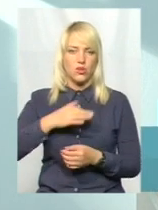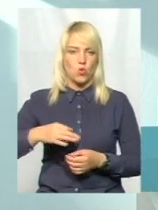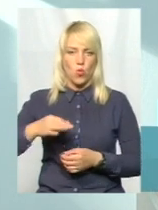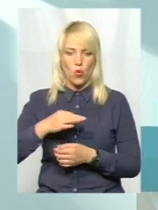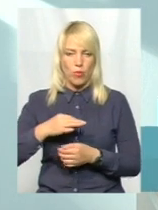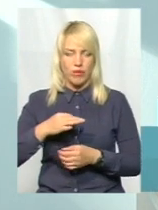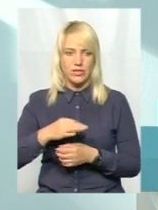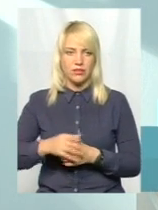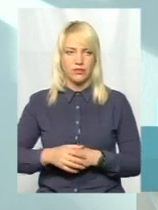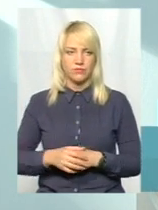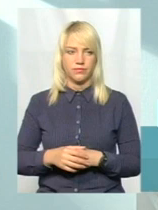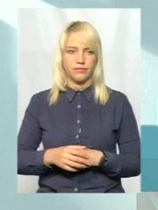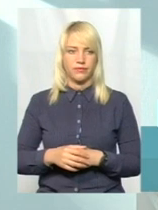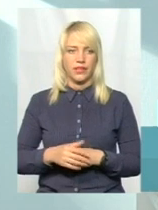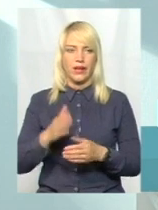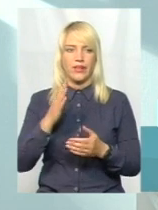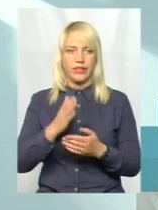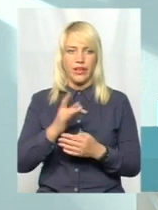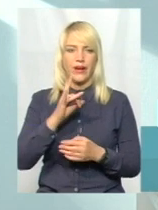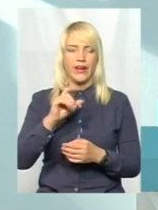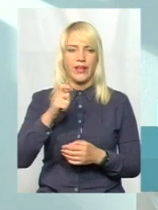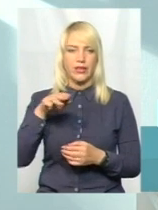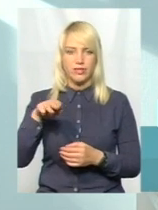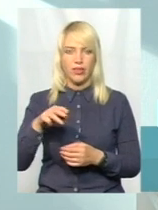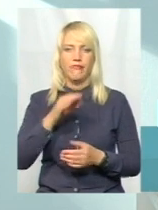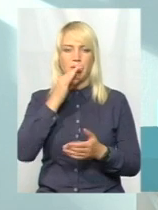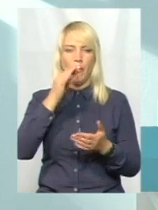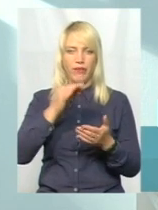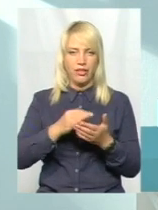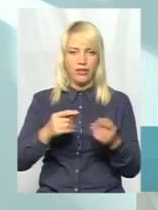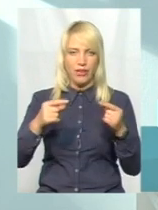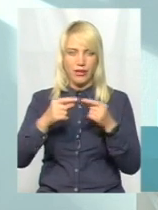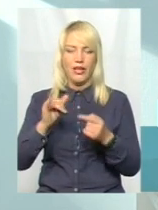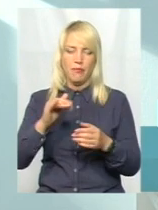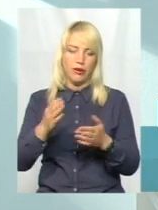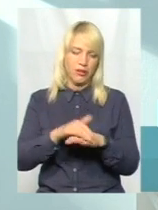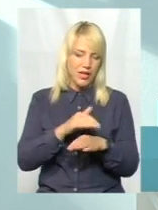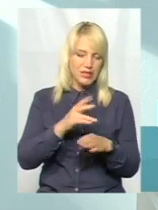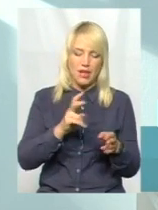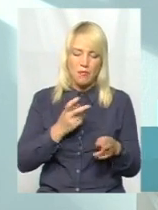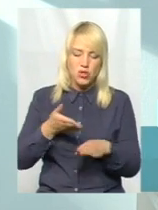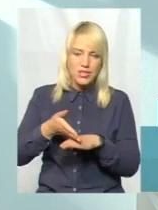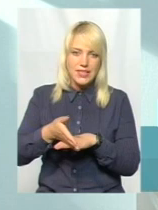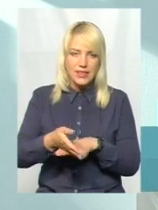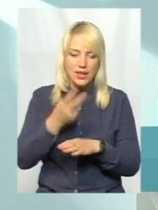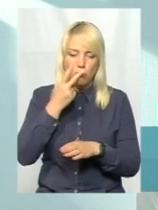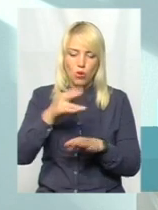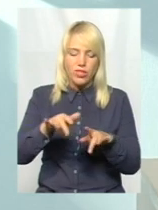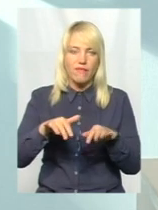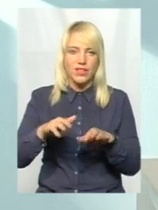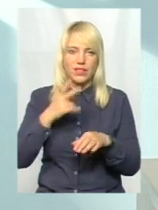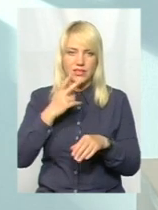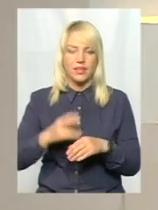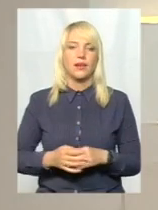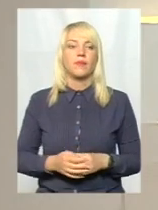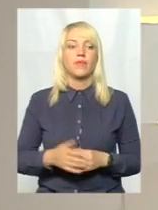Держпостспоживслужби України, є реєстр відповідний, і, будь ласка, заходимо і цікавимося, чи дійсно заклад є зареєстрований. Ну, а якщо,